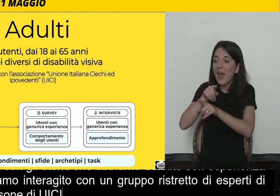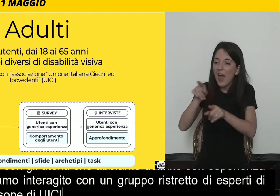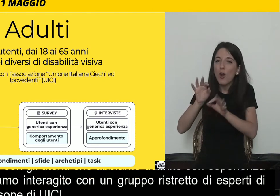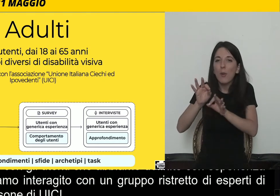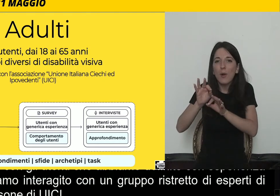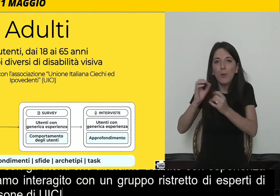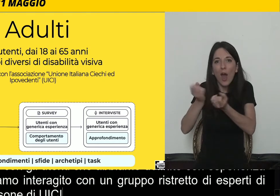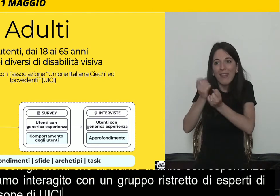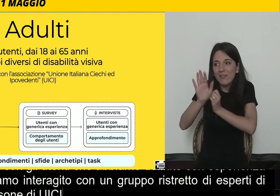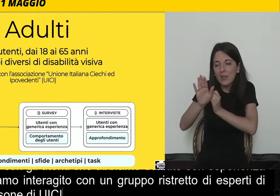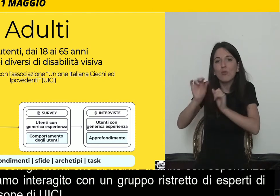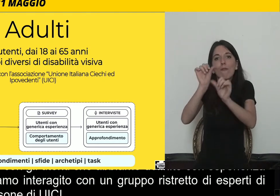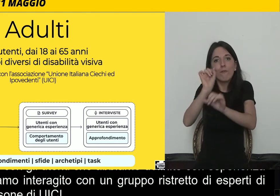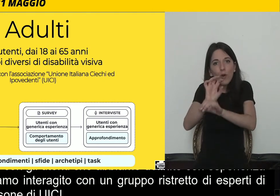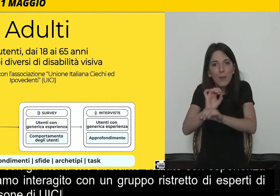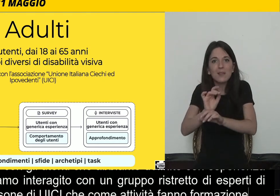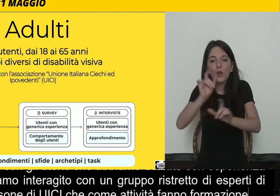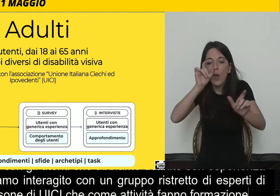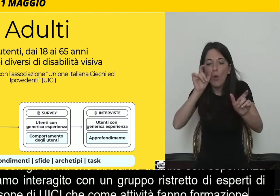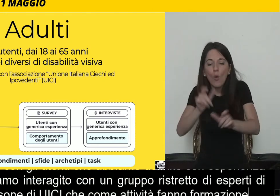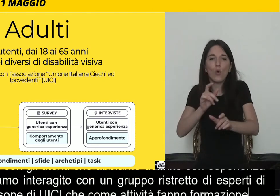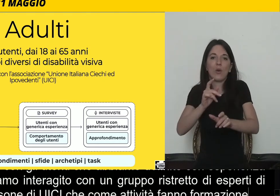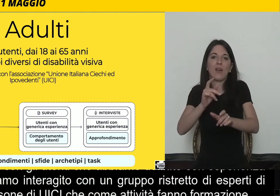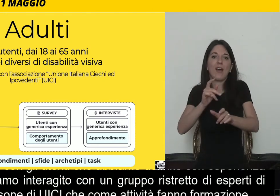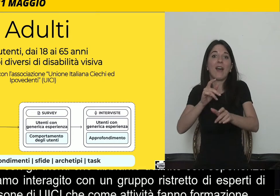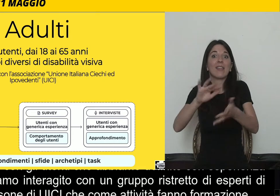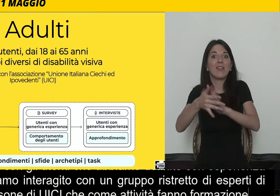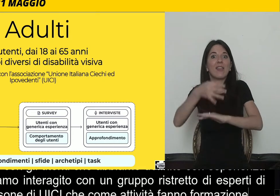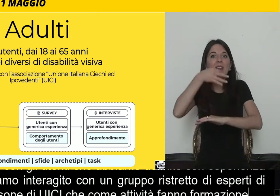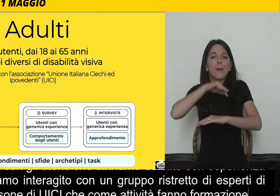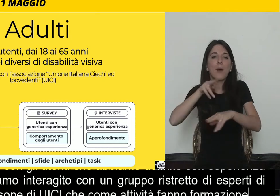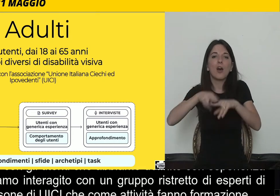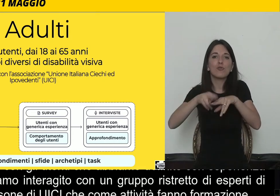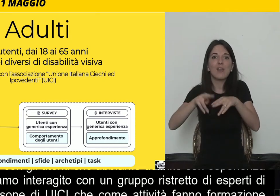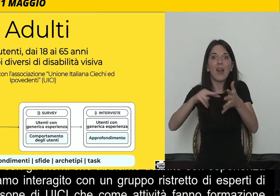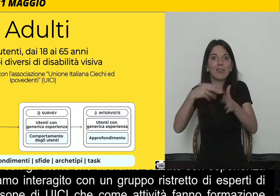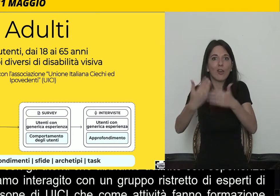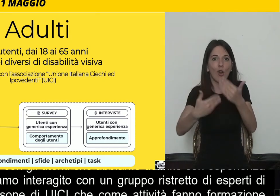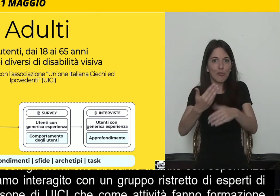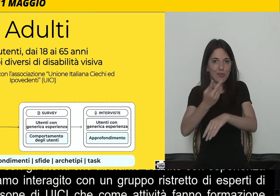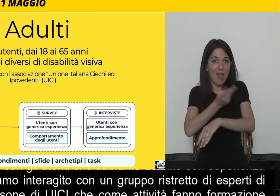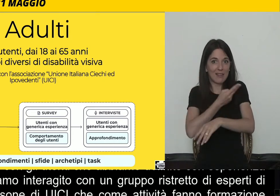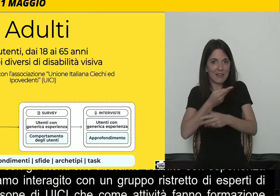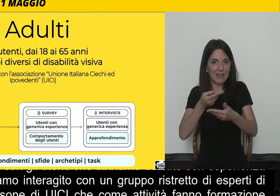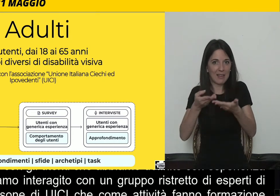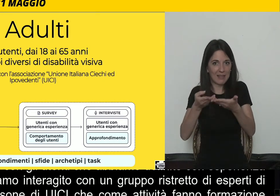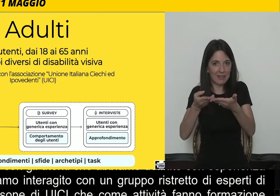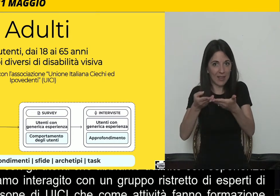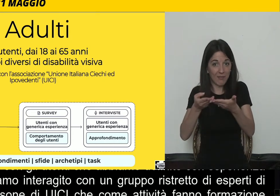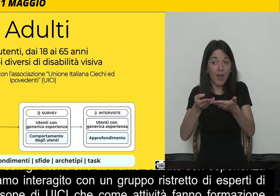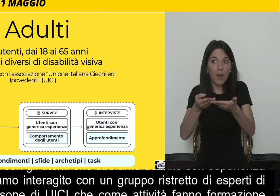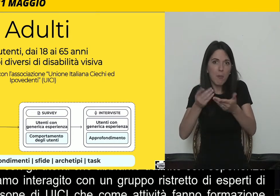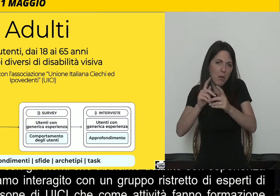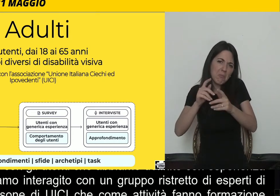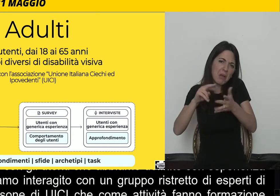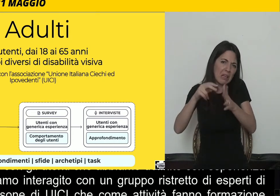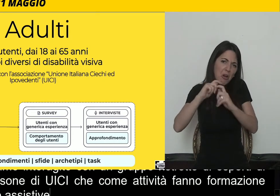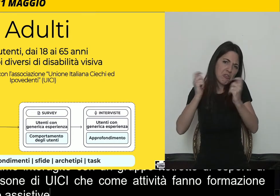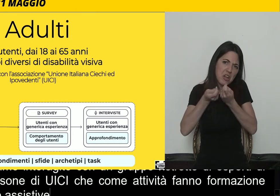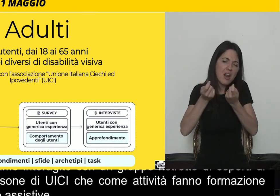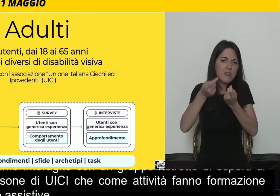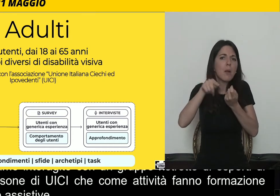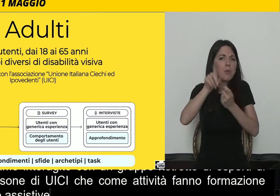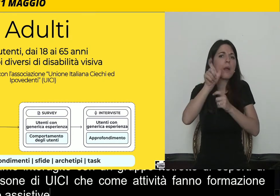sulle tecnologie assistive, sulle tecnologie in generale anche per utenti non vedenti. E quindi con loro abbiamo